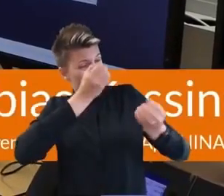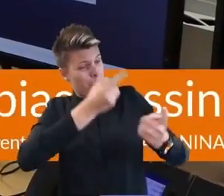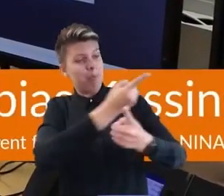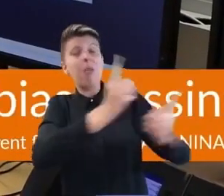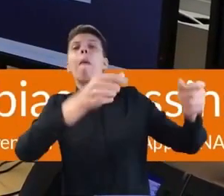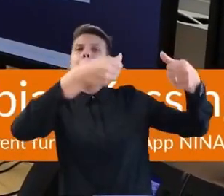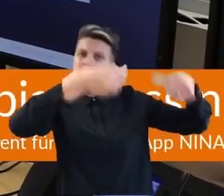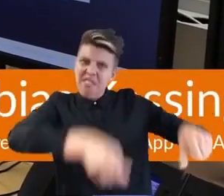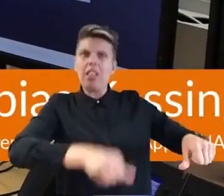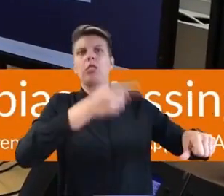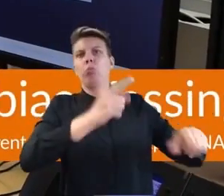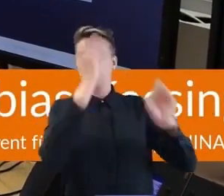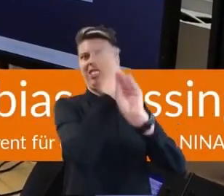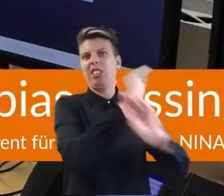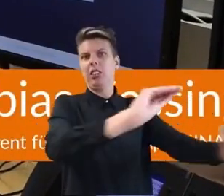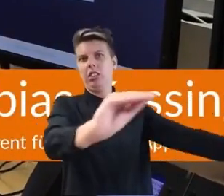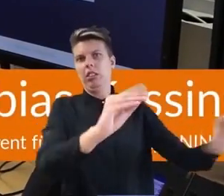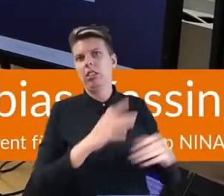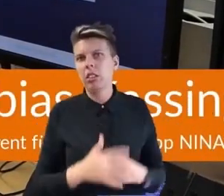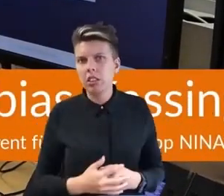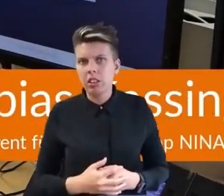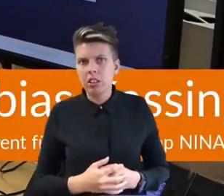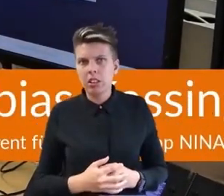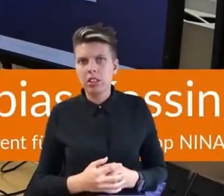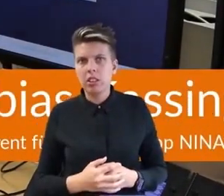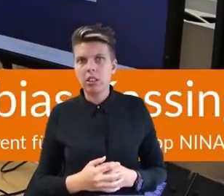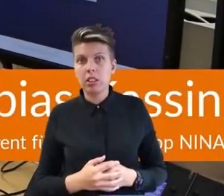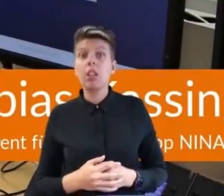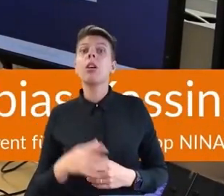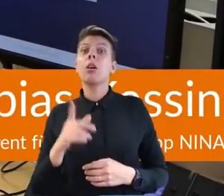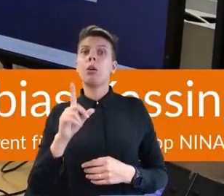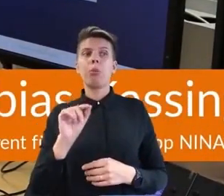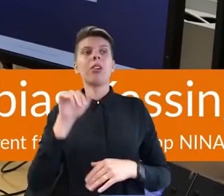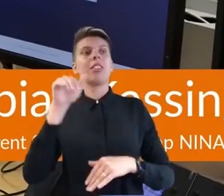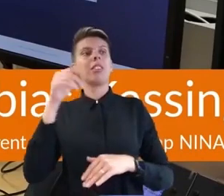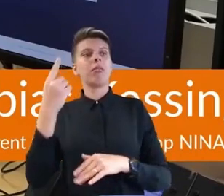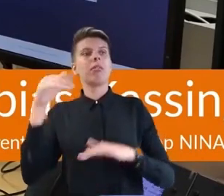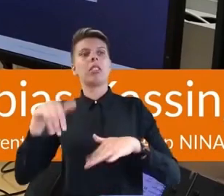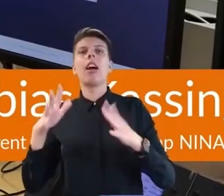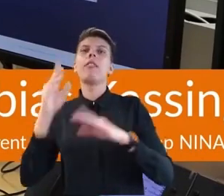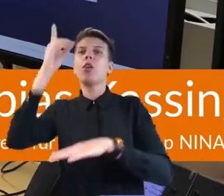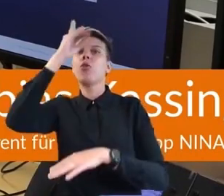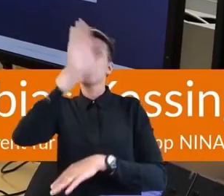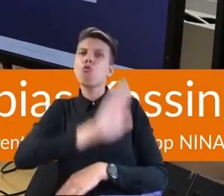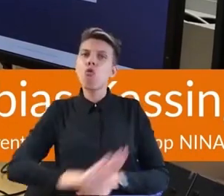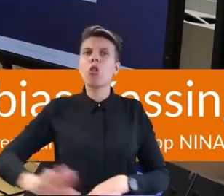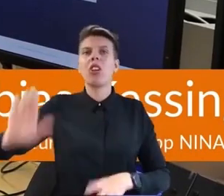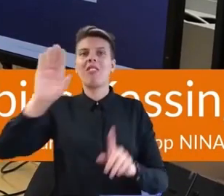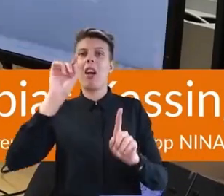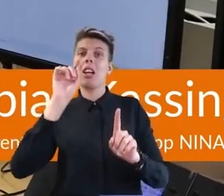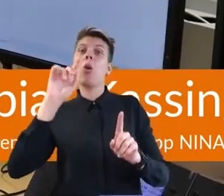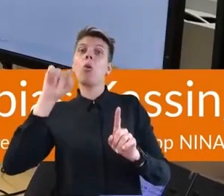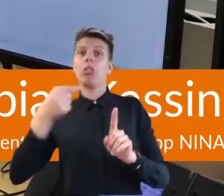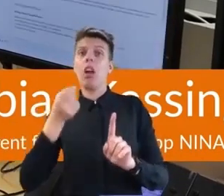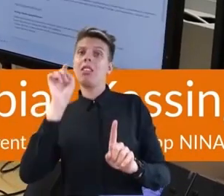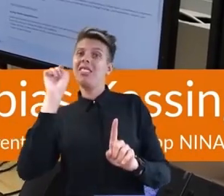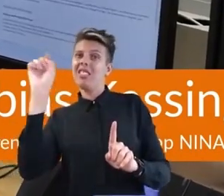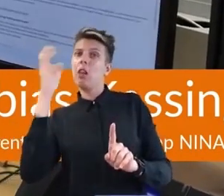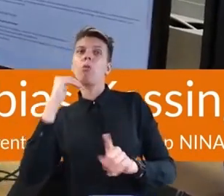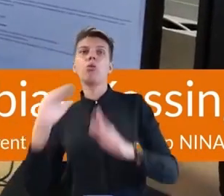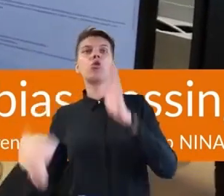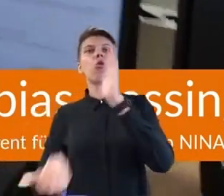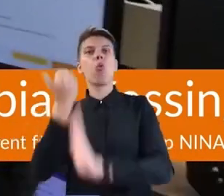heißt, der Kollege auf dem Arbeitsschirm hat eine Kartendarstellung, klickt an, dass er eine neue Warnmeldung